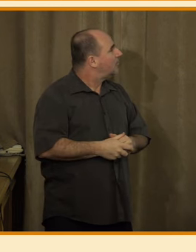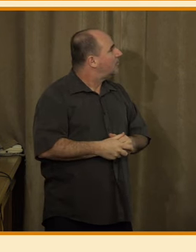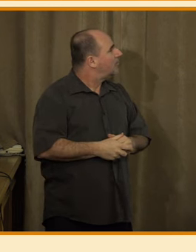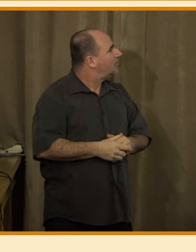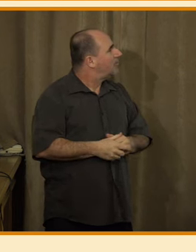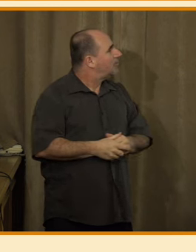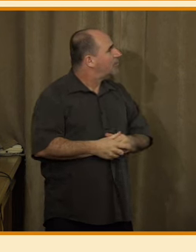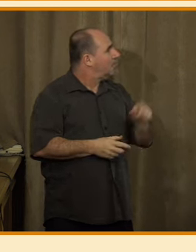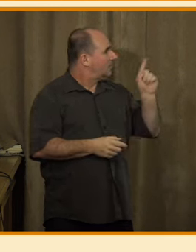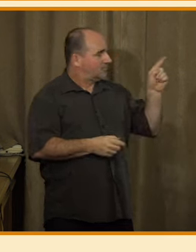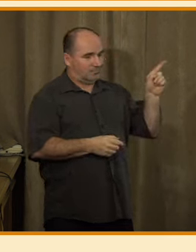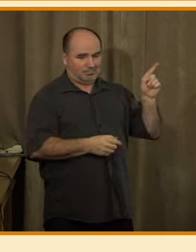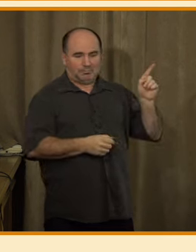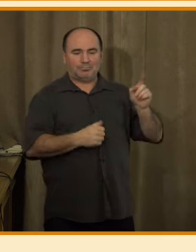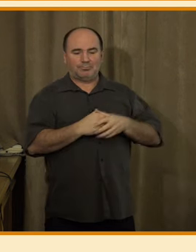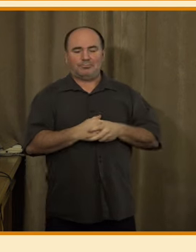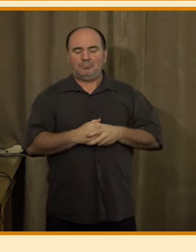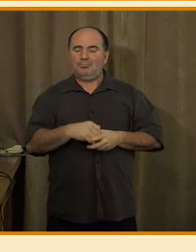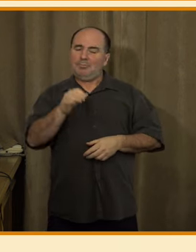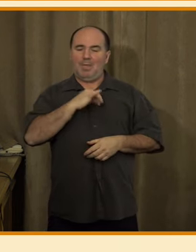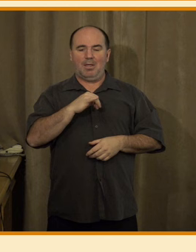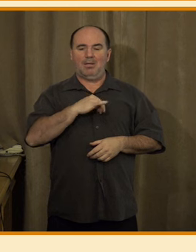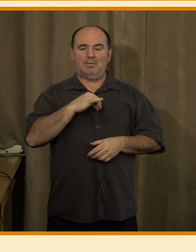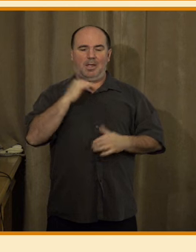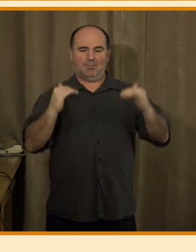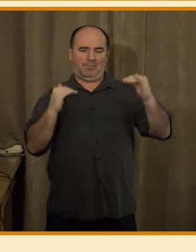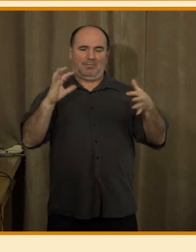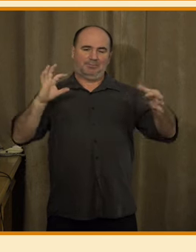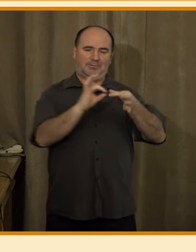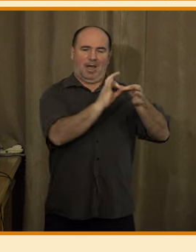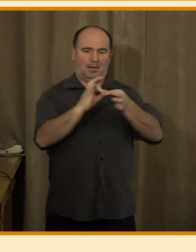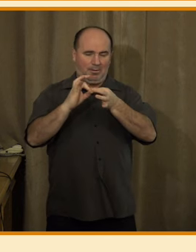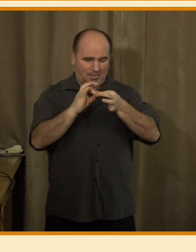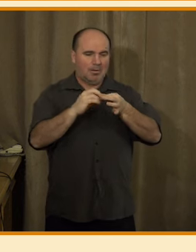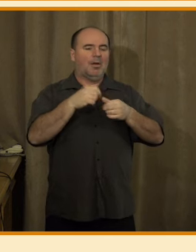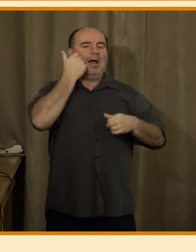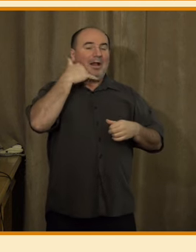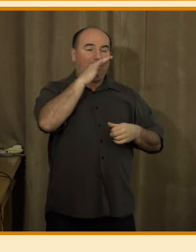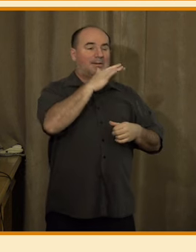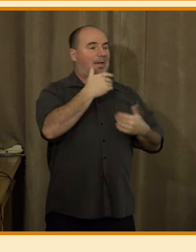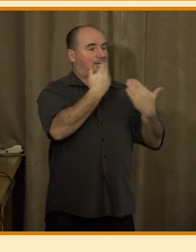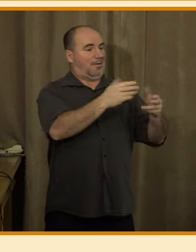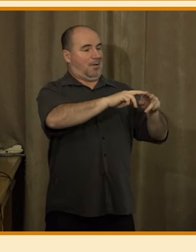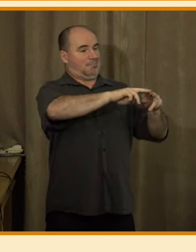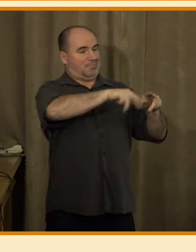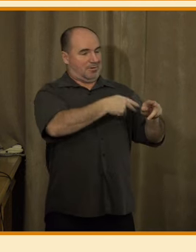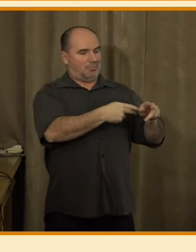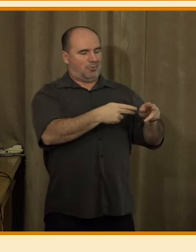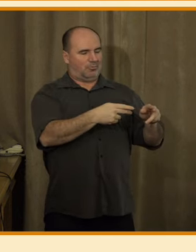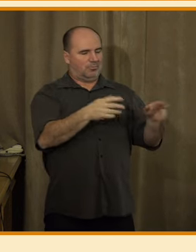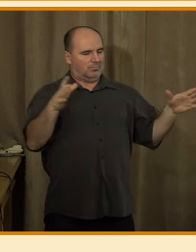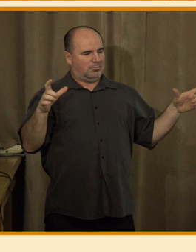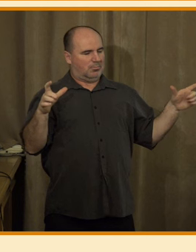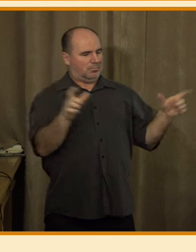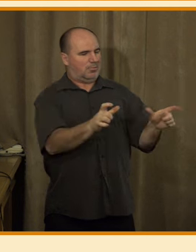Tady máme poměrně zajímavou korelaci vlastně mezi těmi lidmi, kteří preferují regulaci internetu